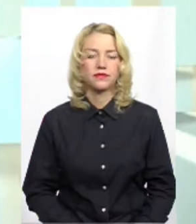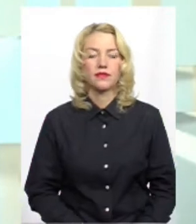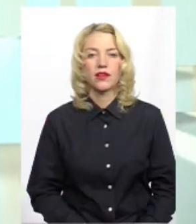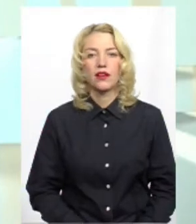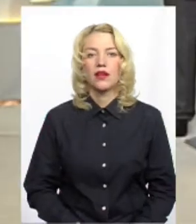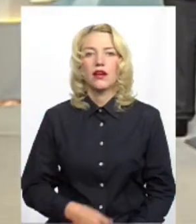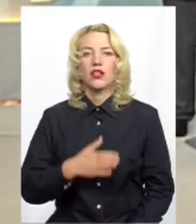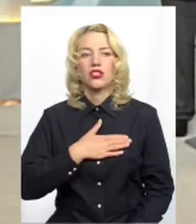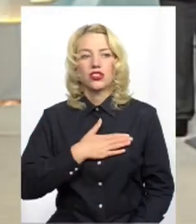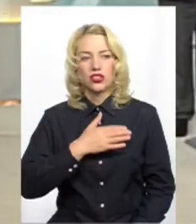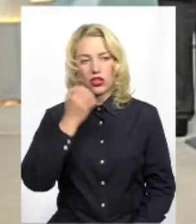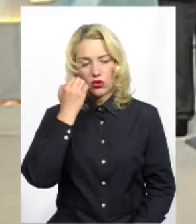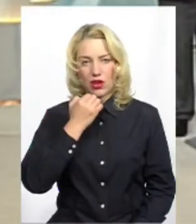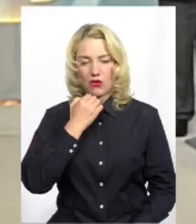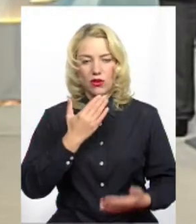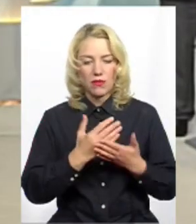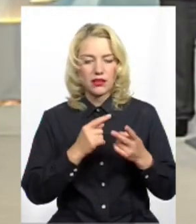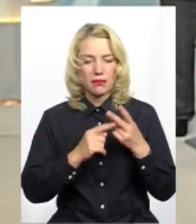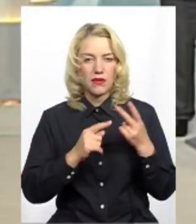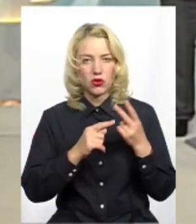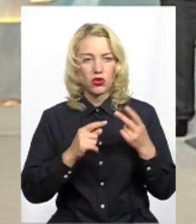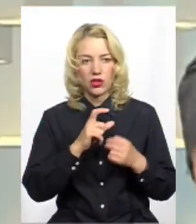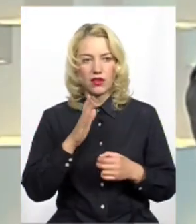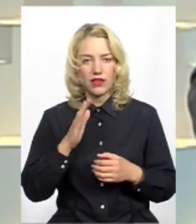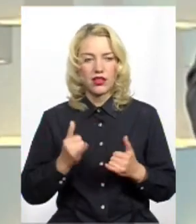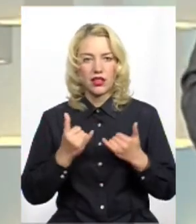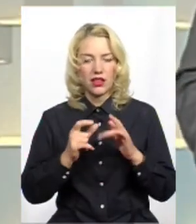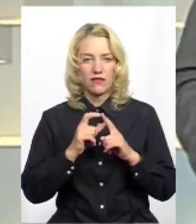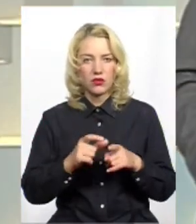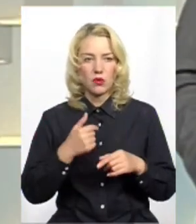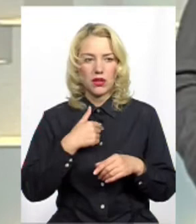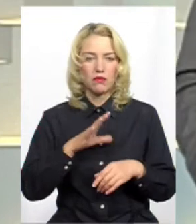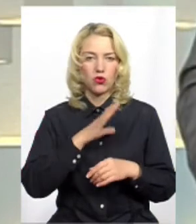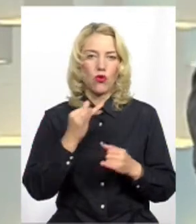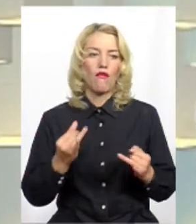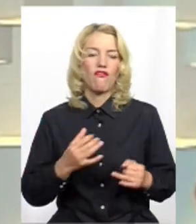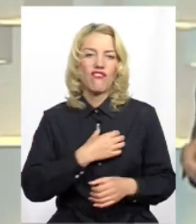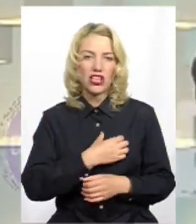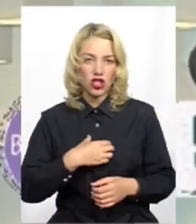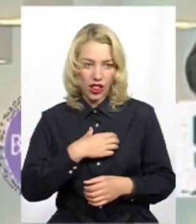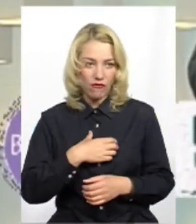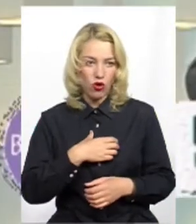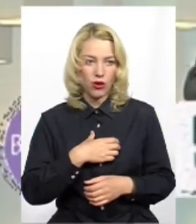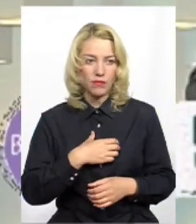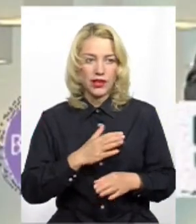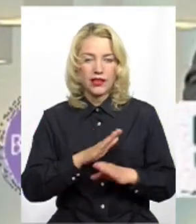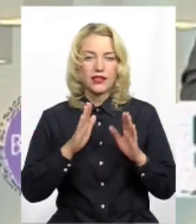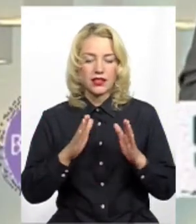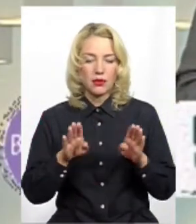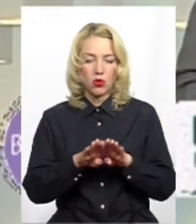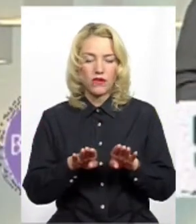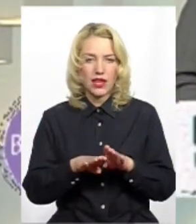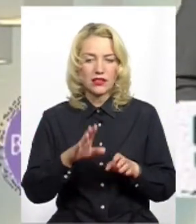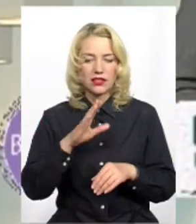Щоро дякую. І вторих, коли не маєте, для відповіді, будь ласка. Дійсно, мені було дуже важливо не тільки порівняти свою